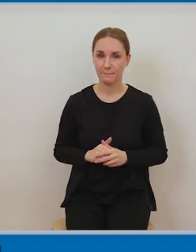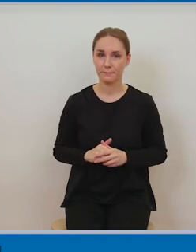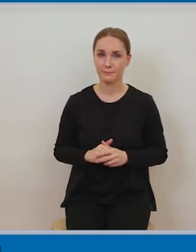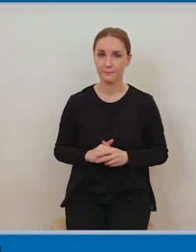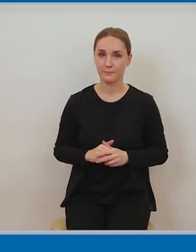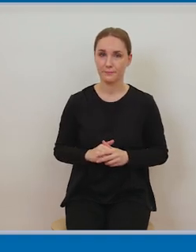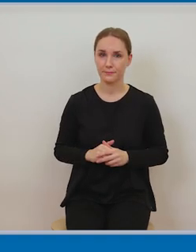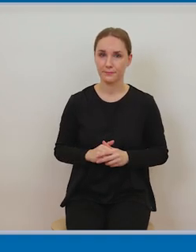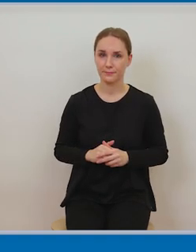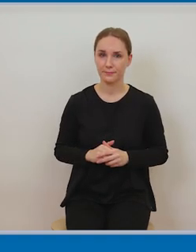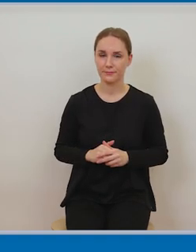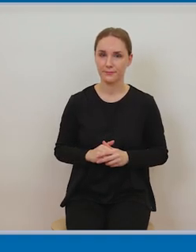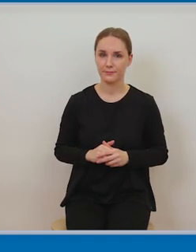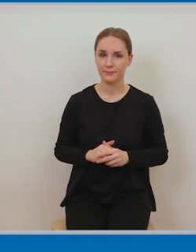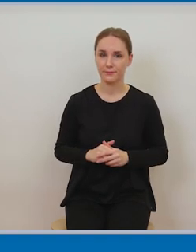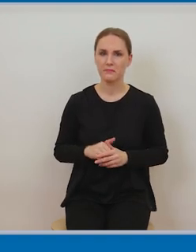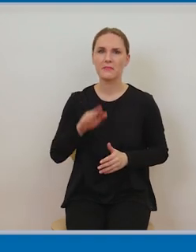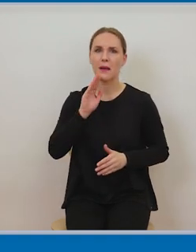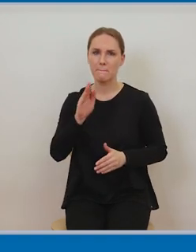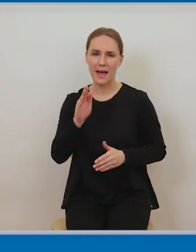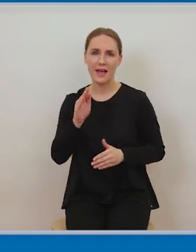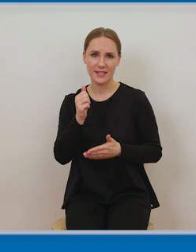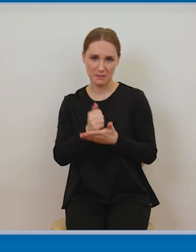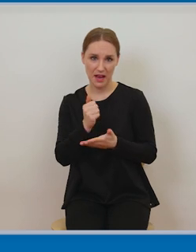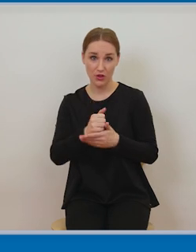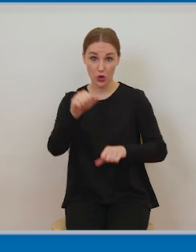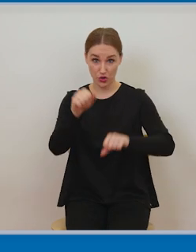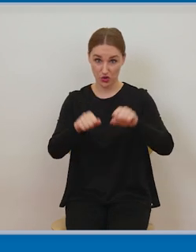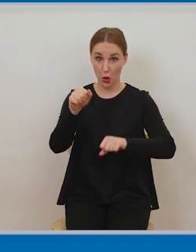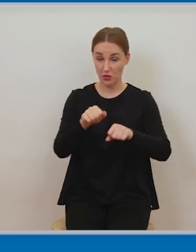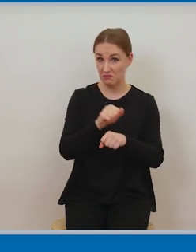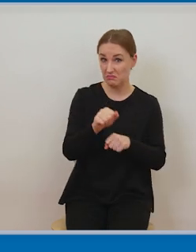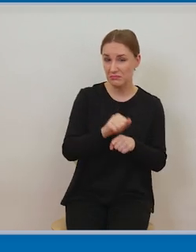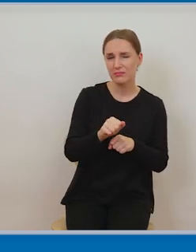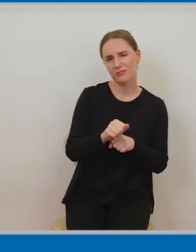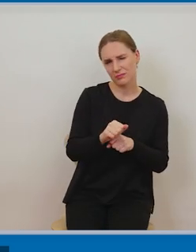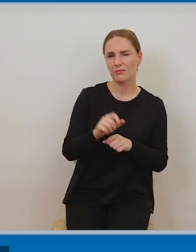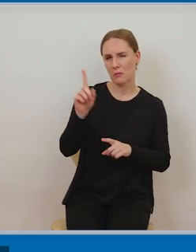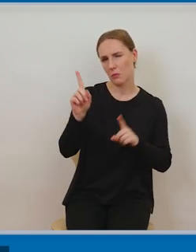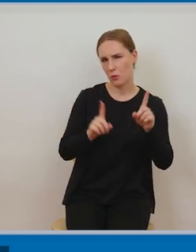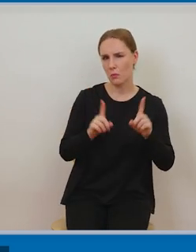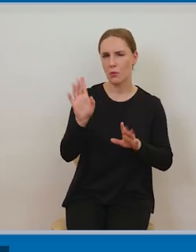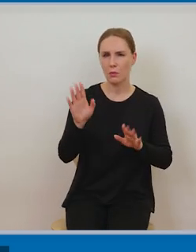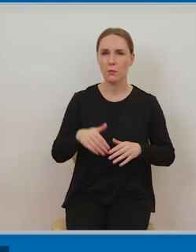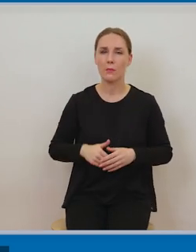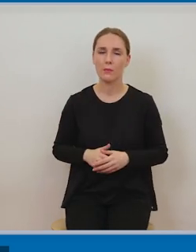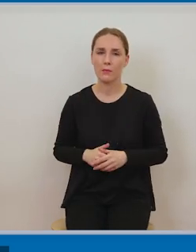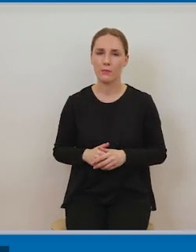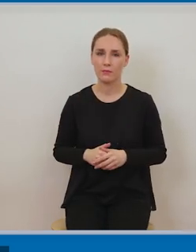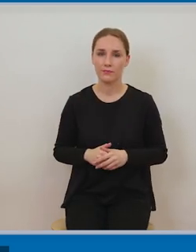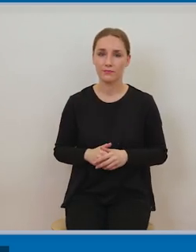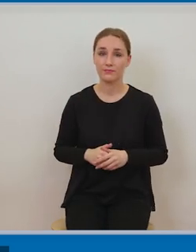wokandę sądową, ale ma to miejsce. Przedmiotem sporu była fotografia, która przedstawiała